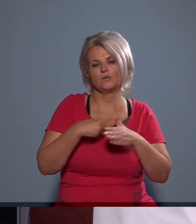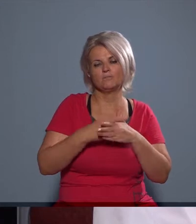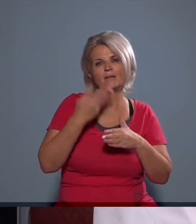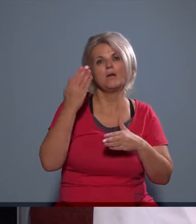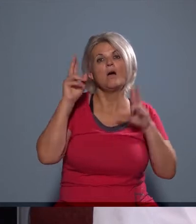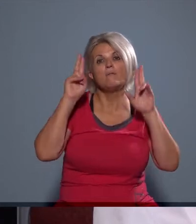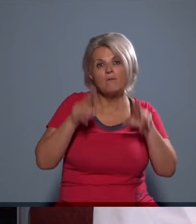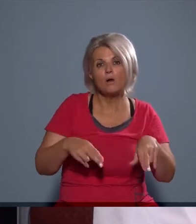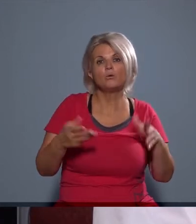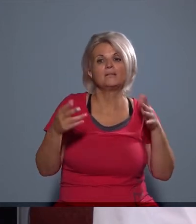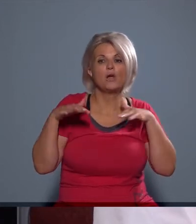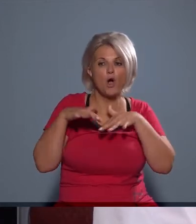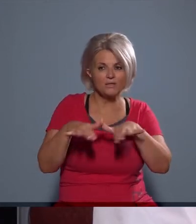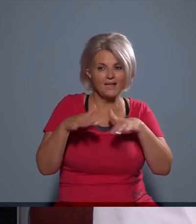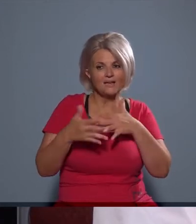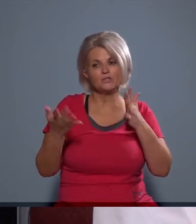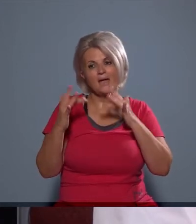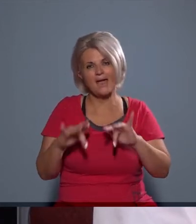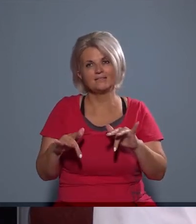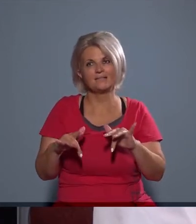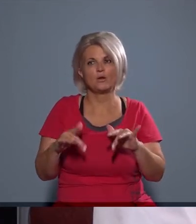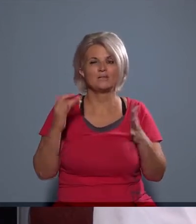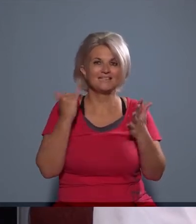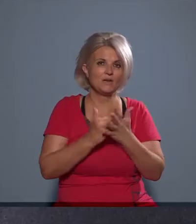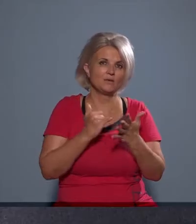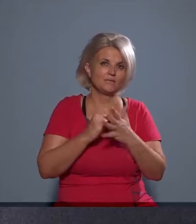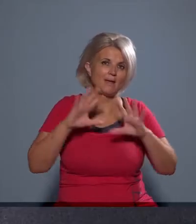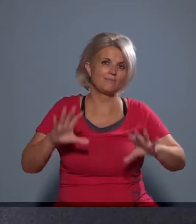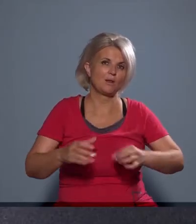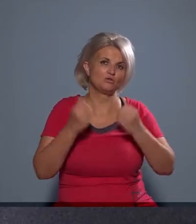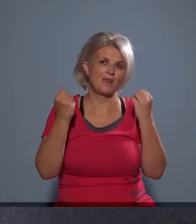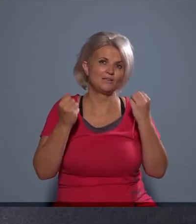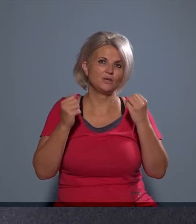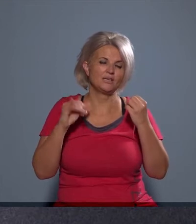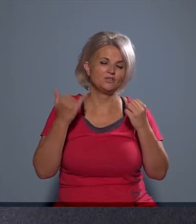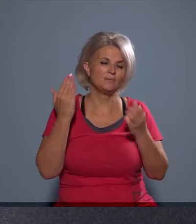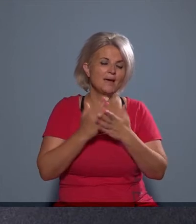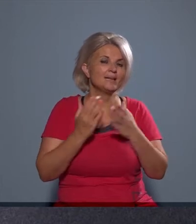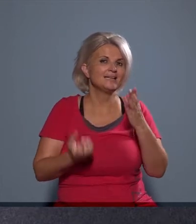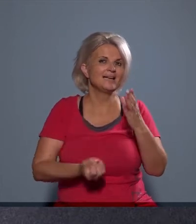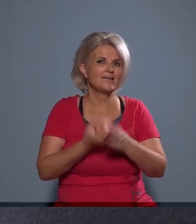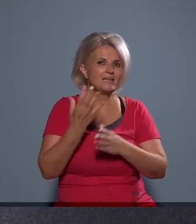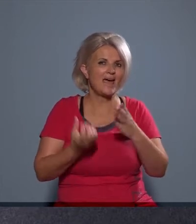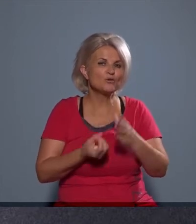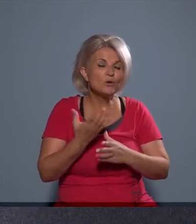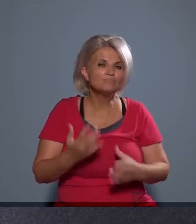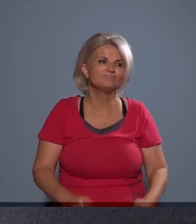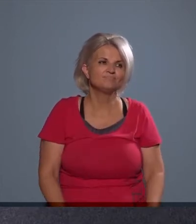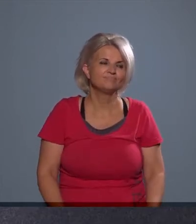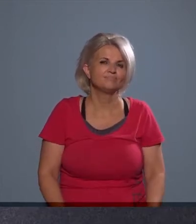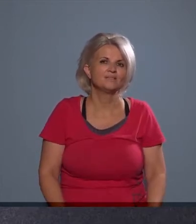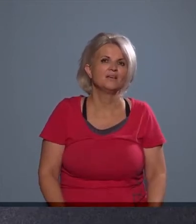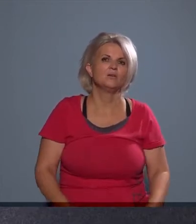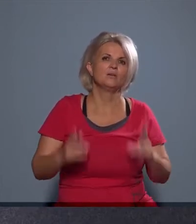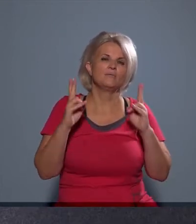közben, amikor a valódi hatások, vagy a helyzetnek az igazi megvalósulása is már kiderül, akkor